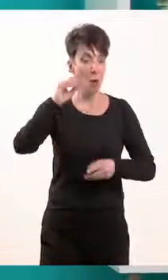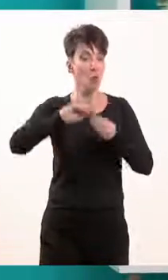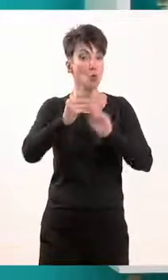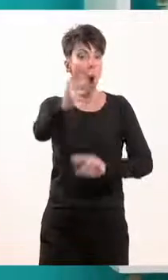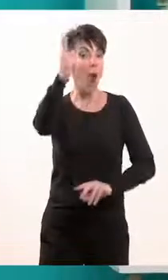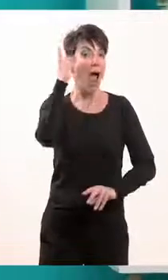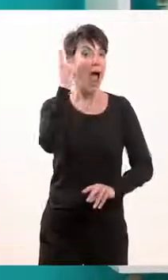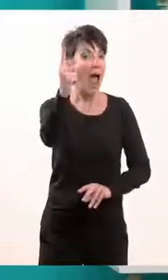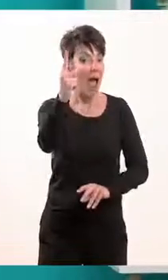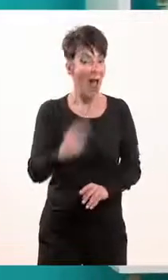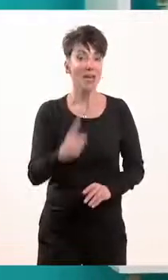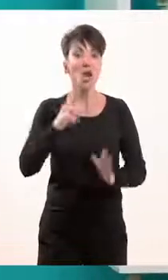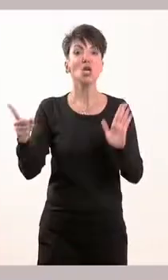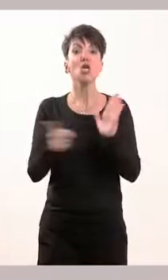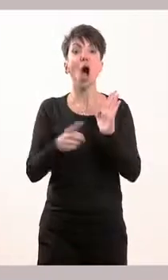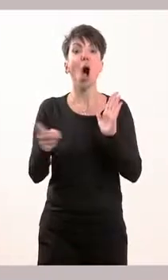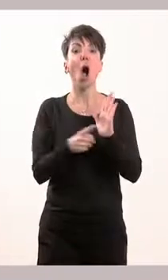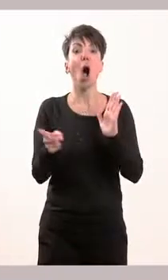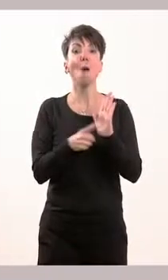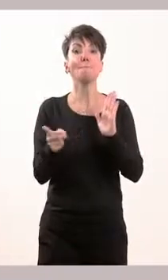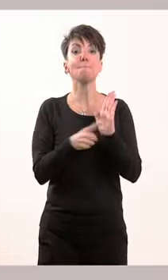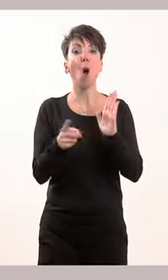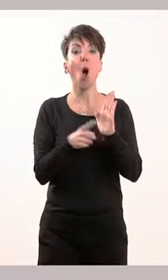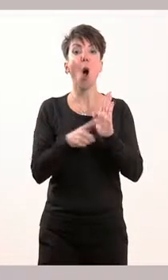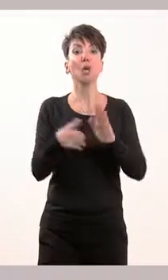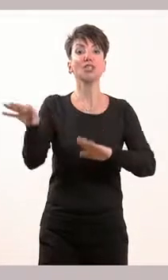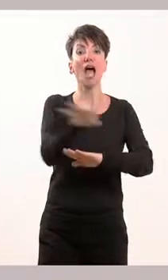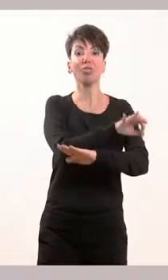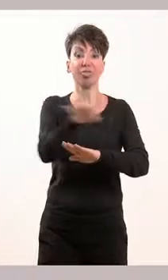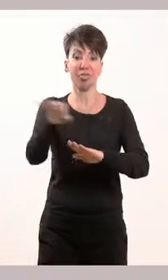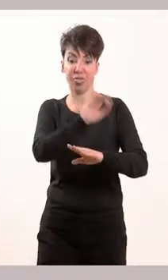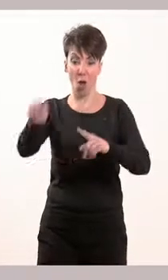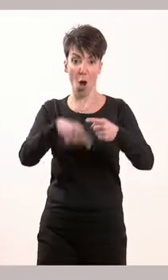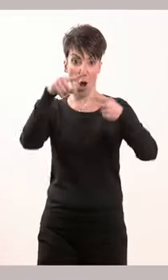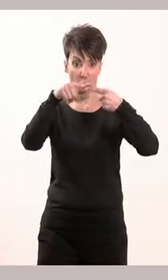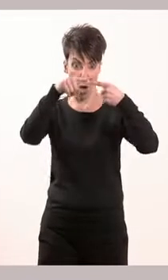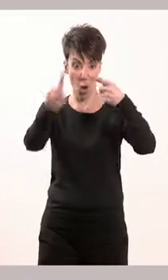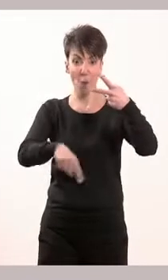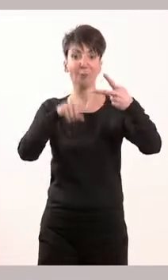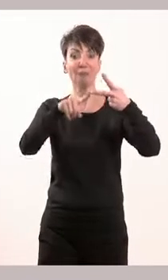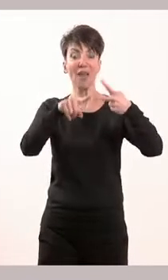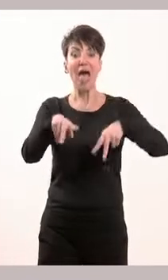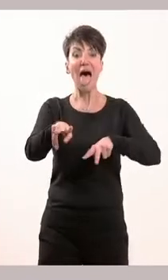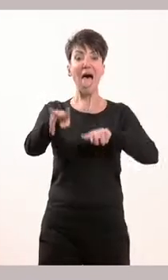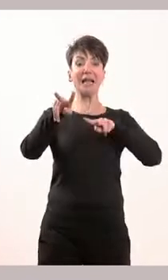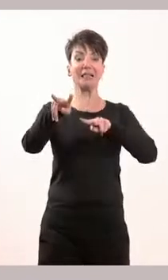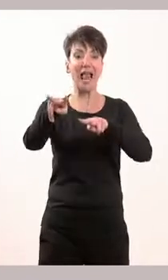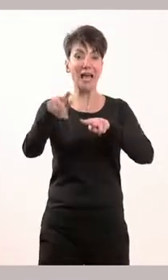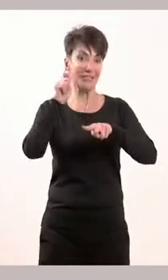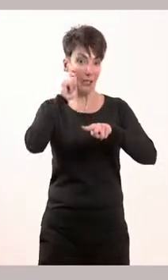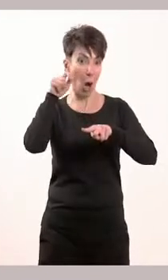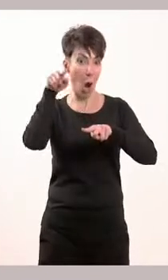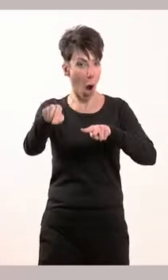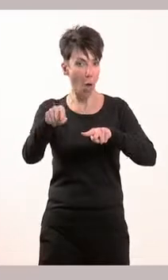παιδιά, τη νομοθετική λειτουργία. Δεύτερον, την εκτελεστική. Και